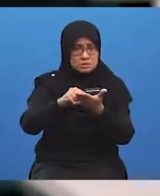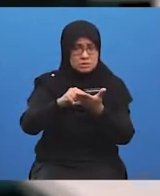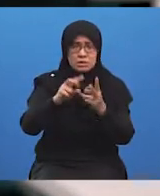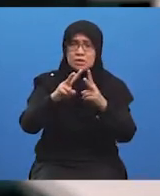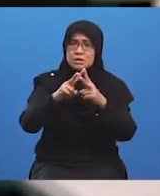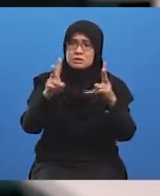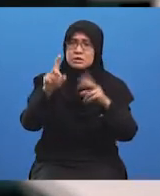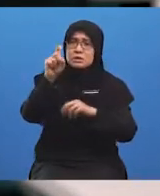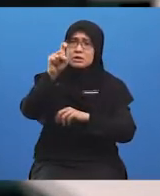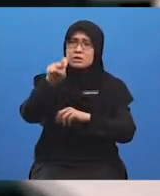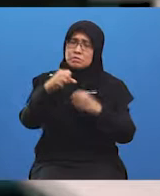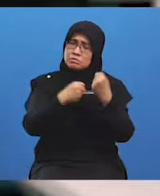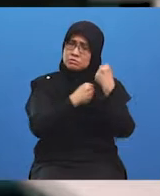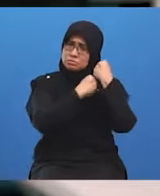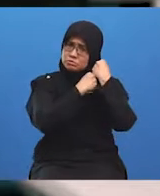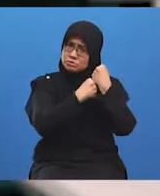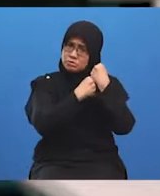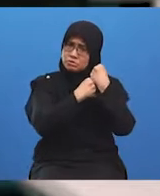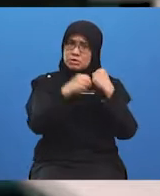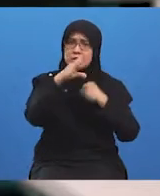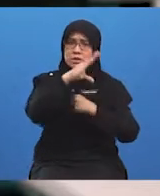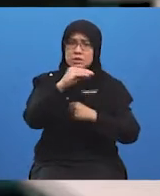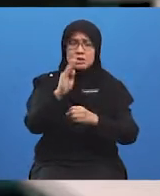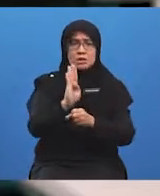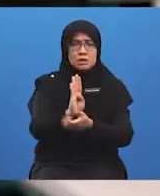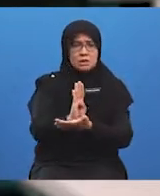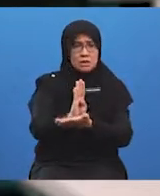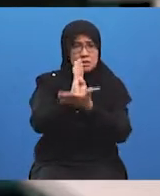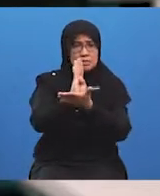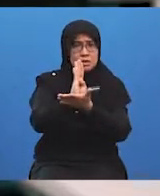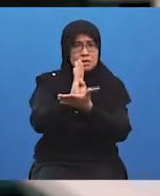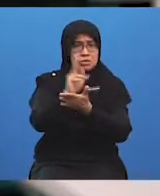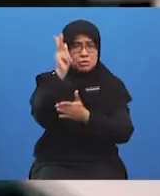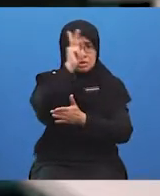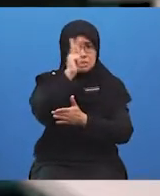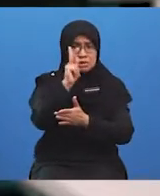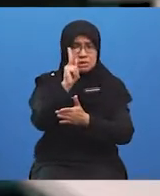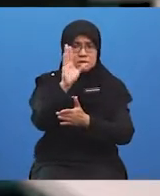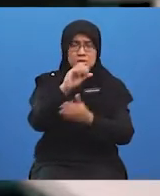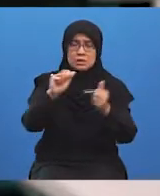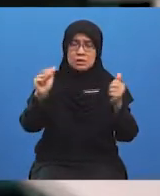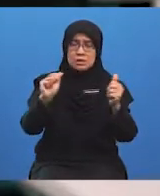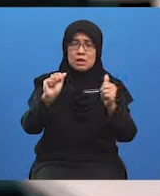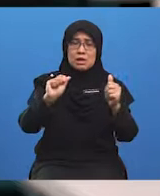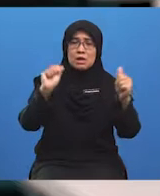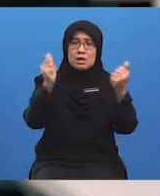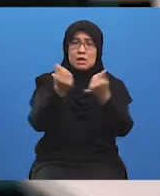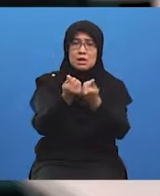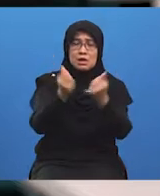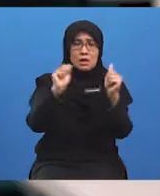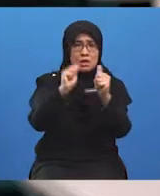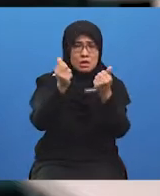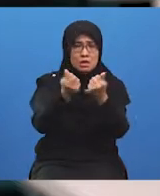memerlukan sokongan dan bantuan dari kerajaan dan agensi kerajaan untuk menjamin